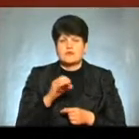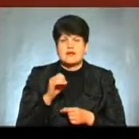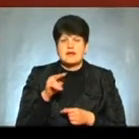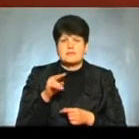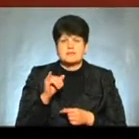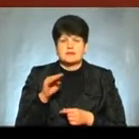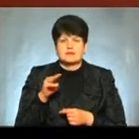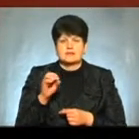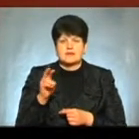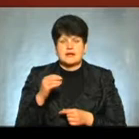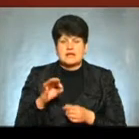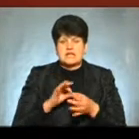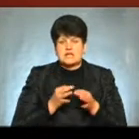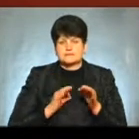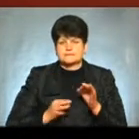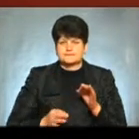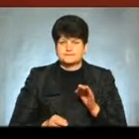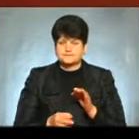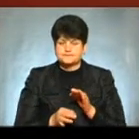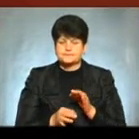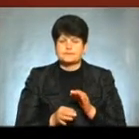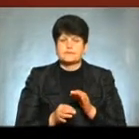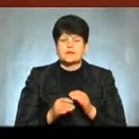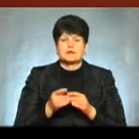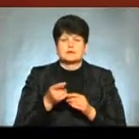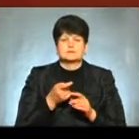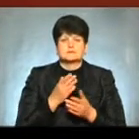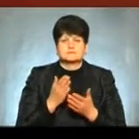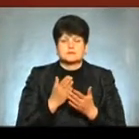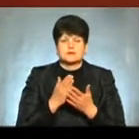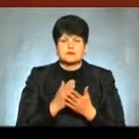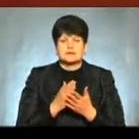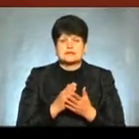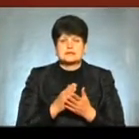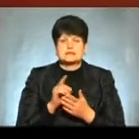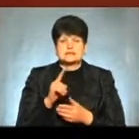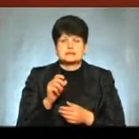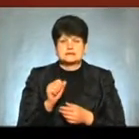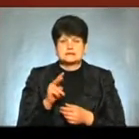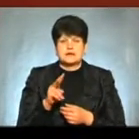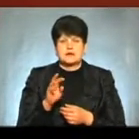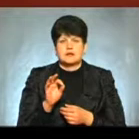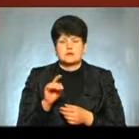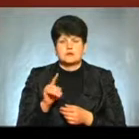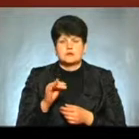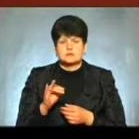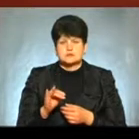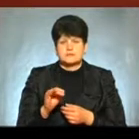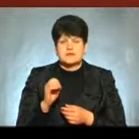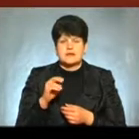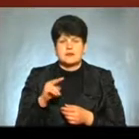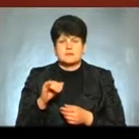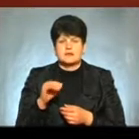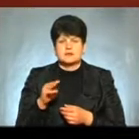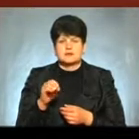кишкового тракту Епітелій, який утворює залозистий епітелій, залози Далі епітелій, власне,